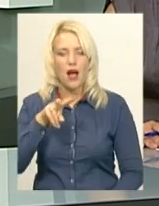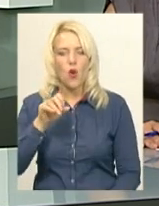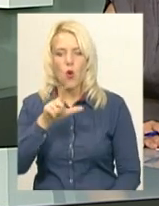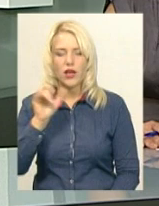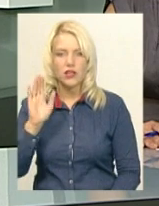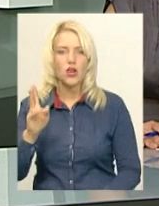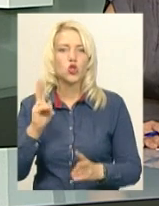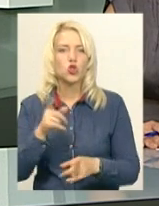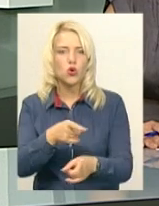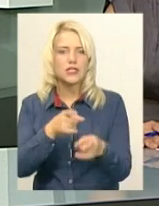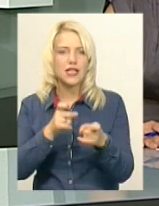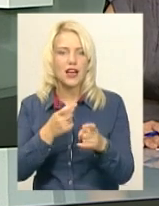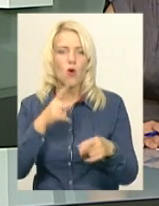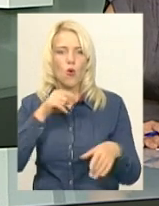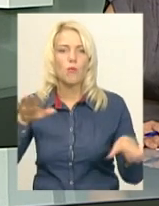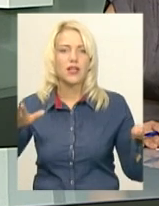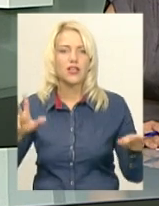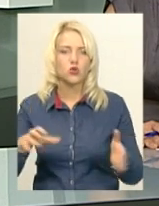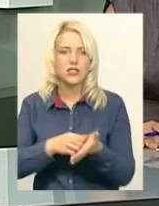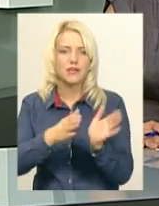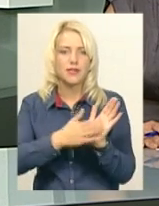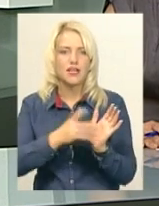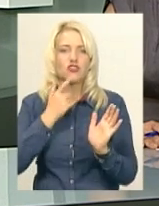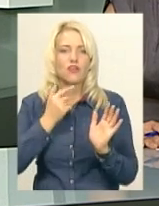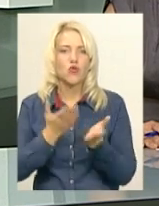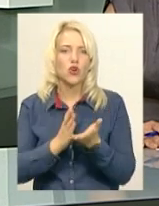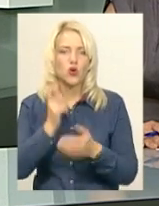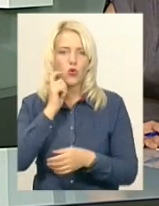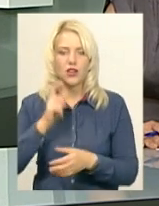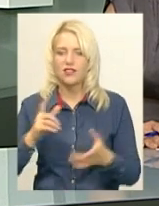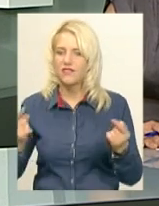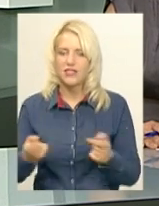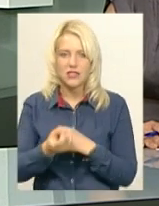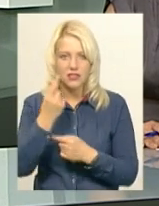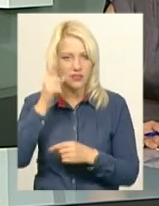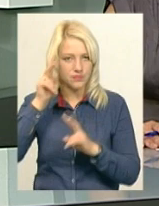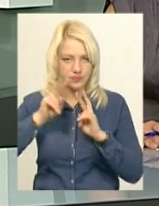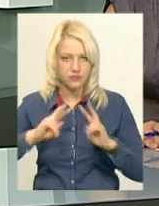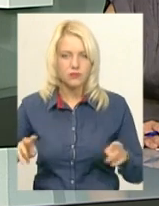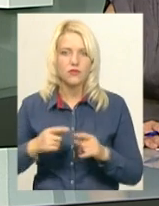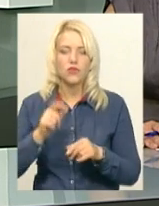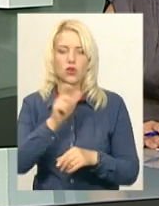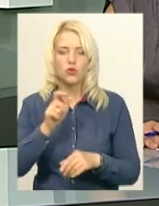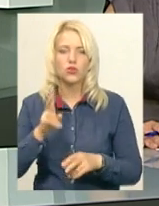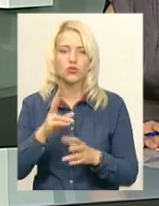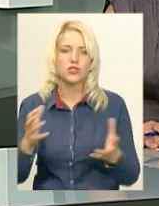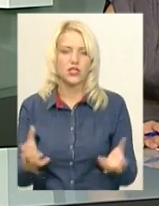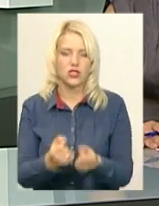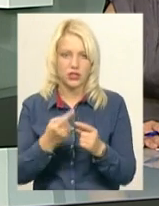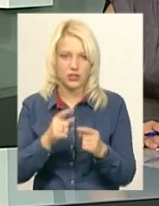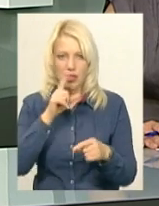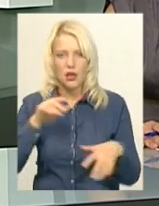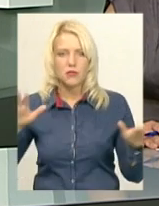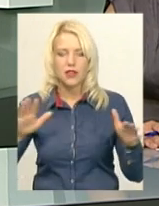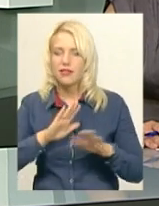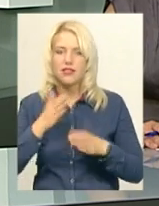занесені до «Червоної книги України», встановити не вдалося. Бо ні Сергій Пальохін, ні жителі села, які знайшли підбиту пару лелек,